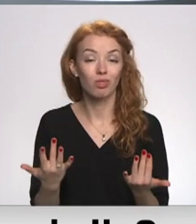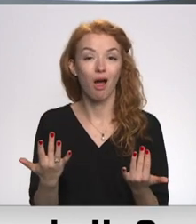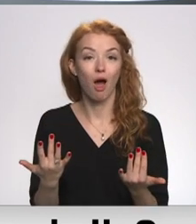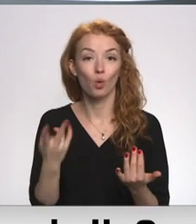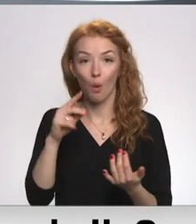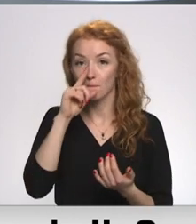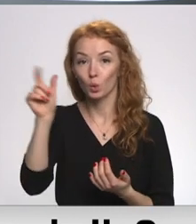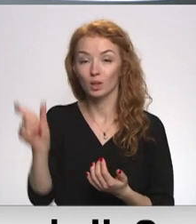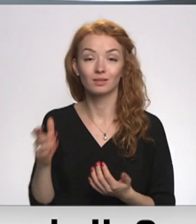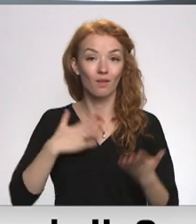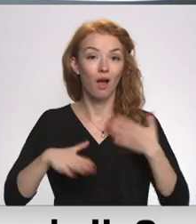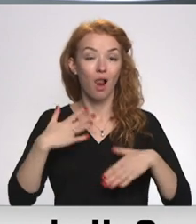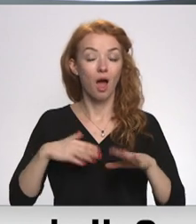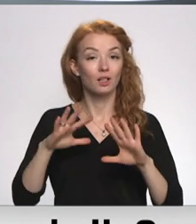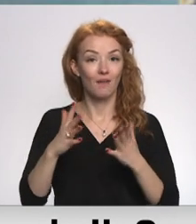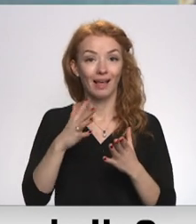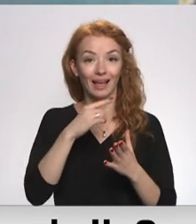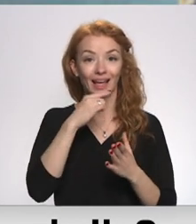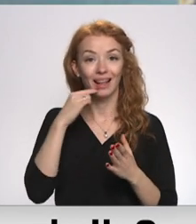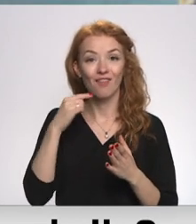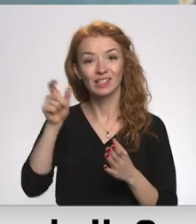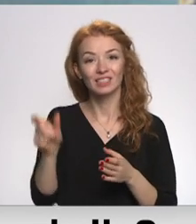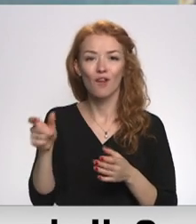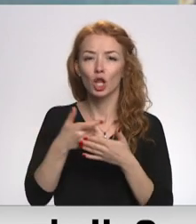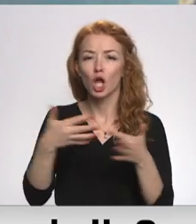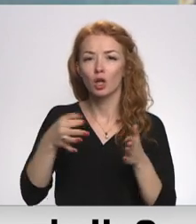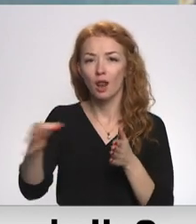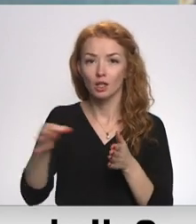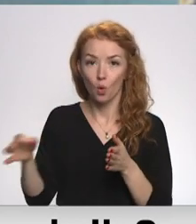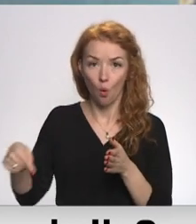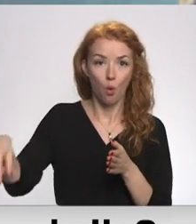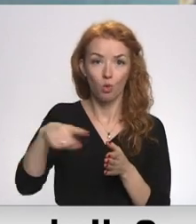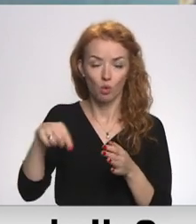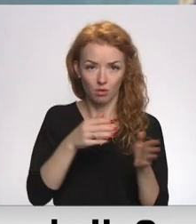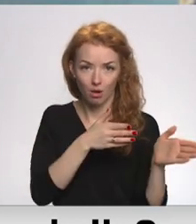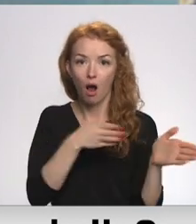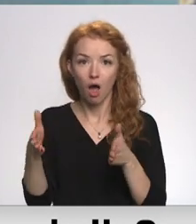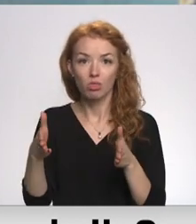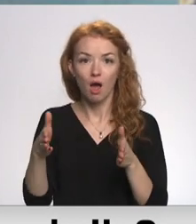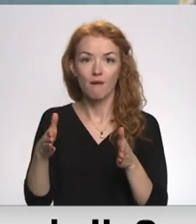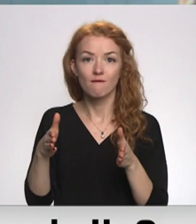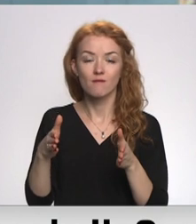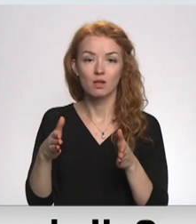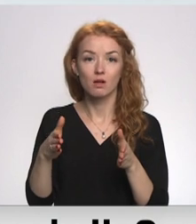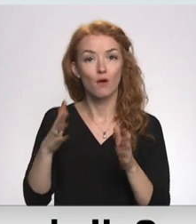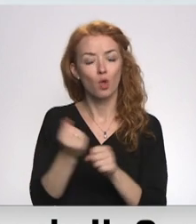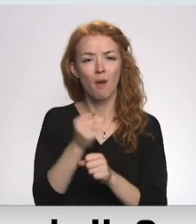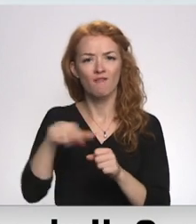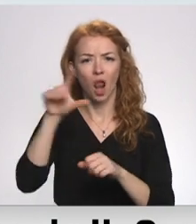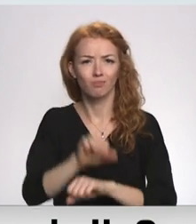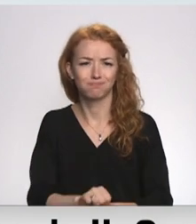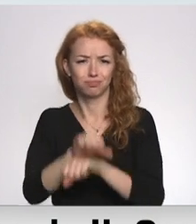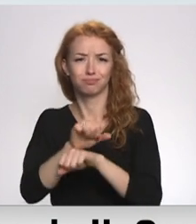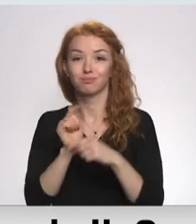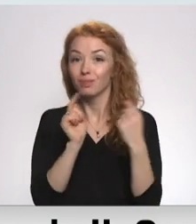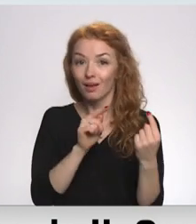cilvēki Krievijas dažādos reģionos būs gatavi un tiešām vēl vairāk nesacelsies? Tas ir